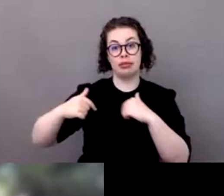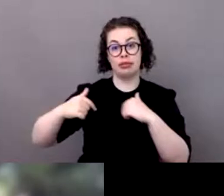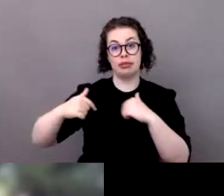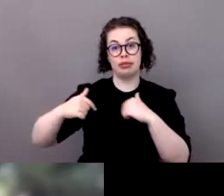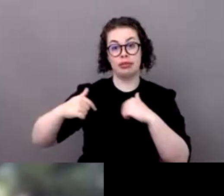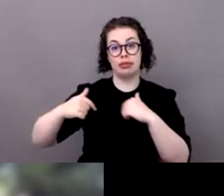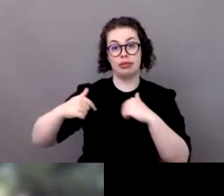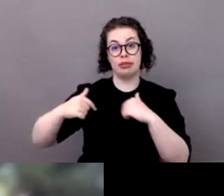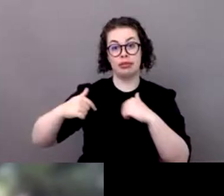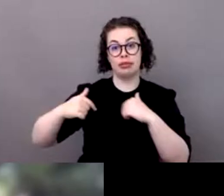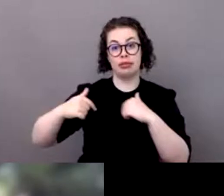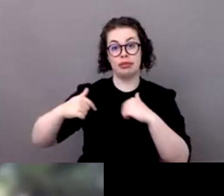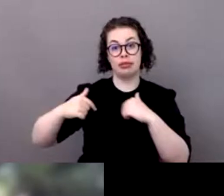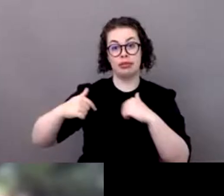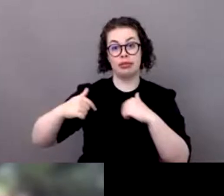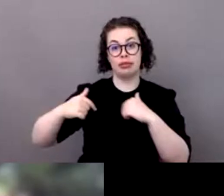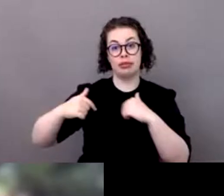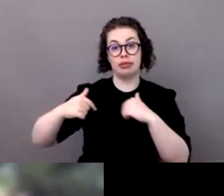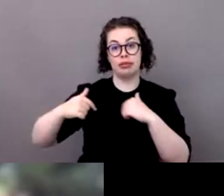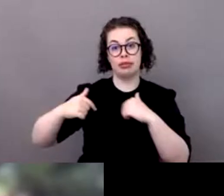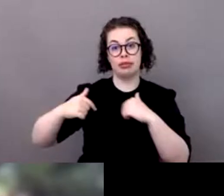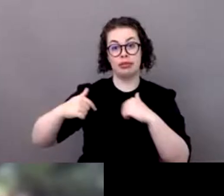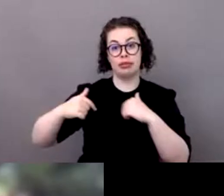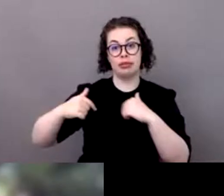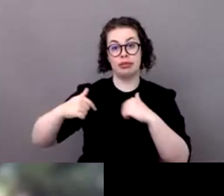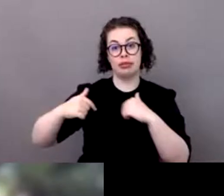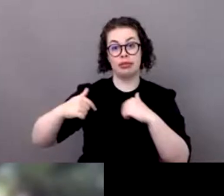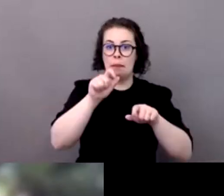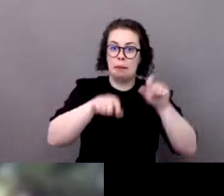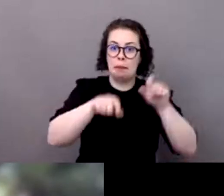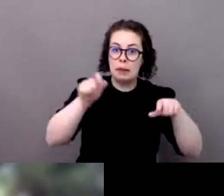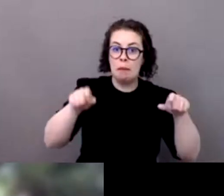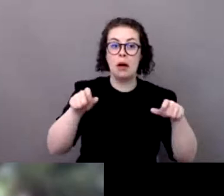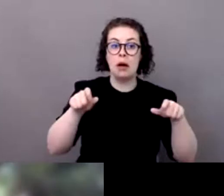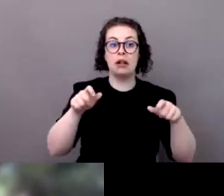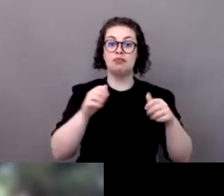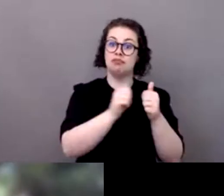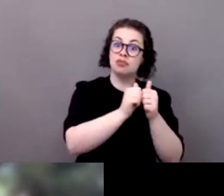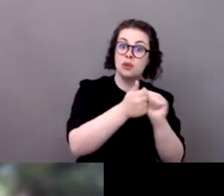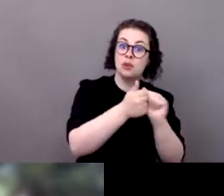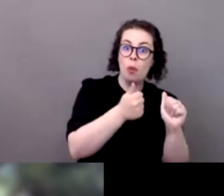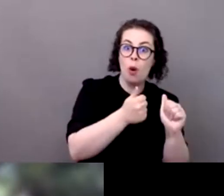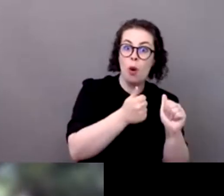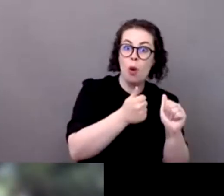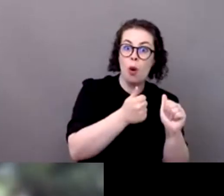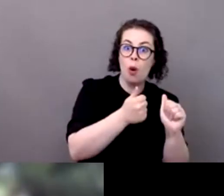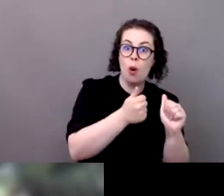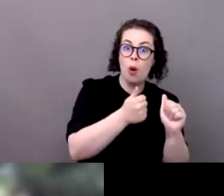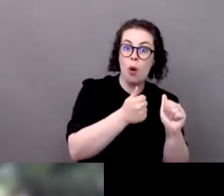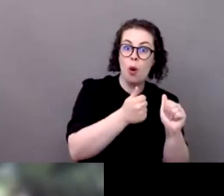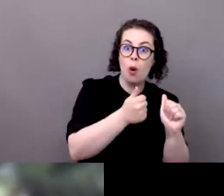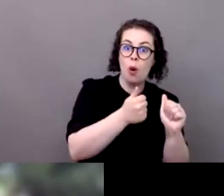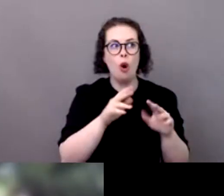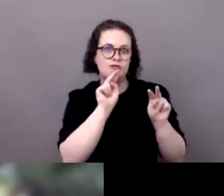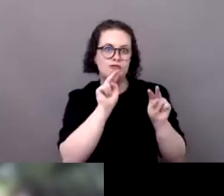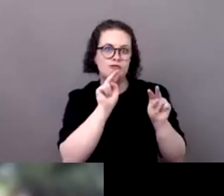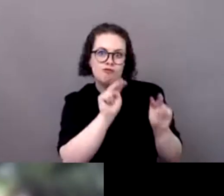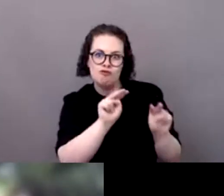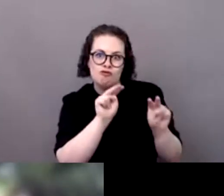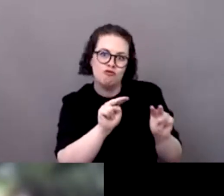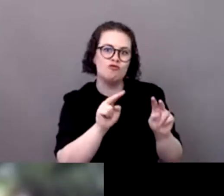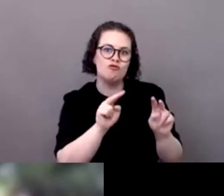en remarque quand un événement ne met plus en place de tri sélectif il ya quelques années on le remarquait s'il mettait donc ça devient une